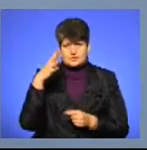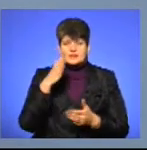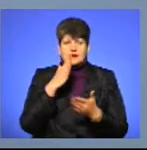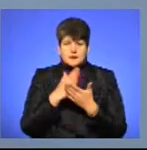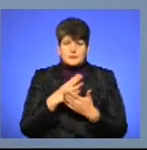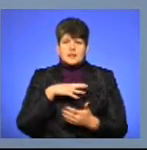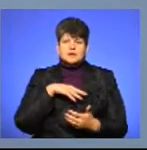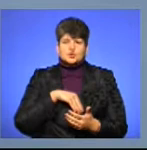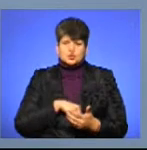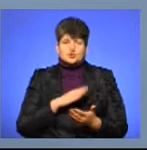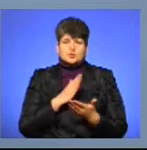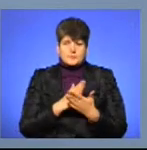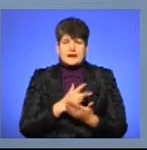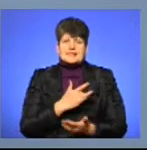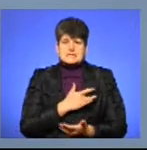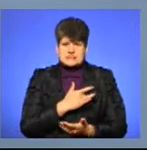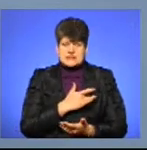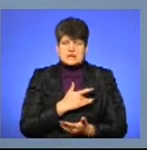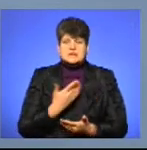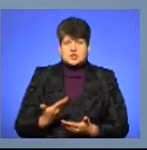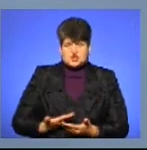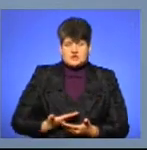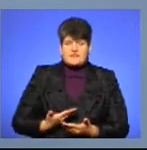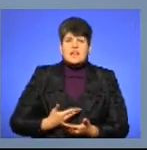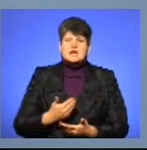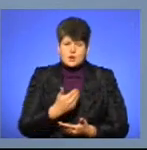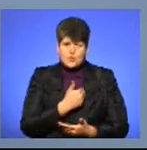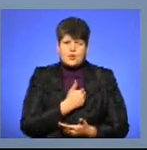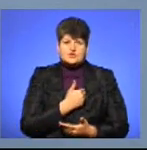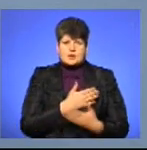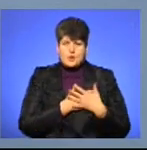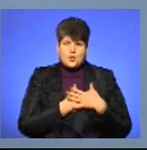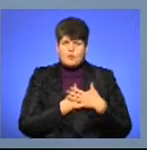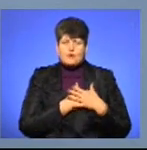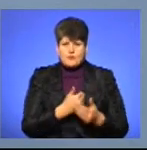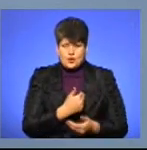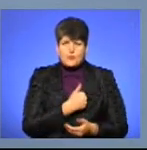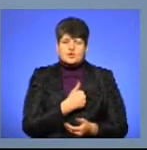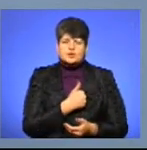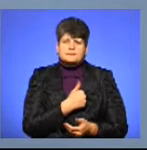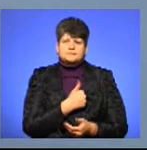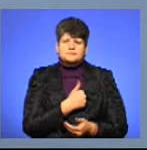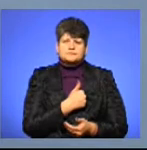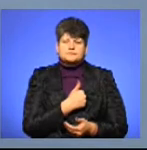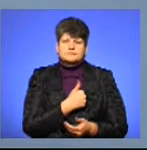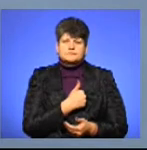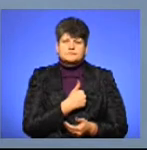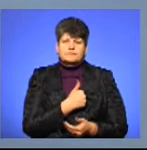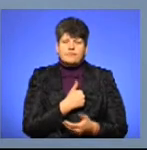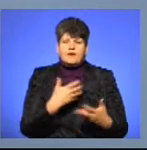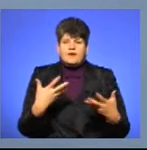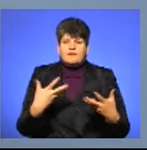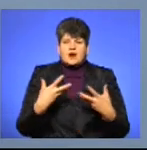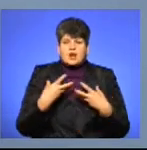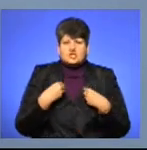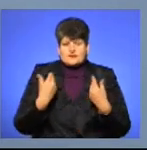має душу, має серце, і живе, і хоче любові, хоче певних вражень від